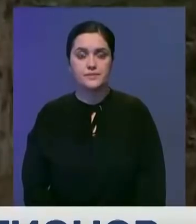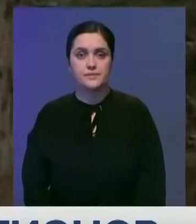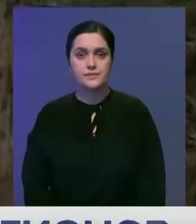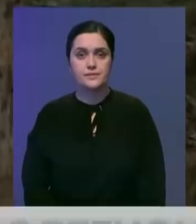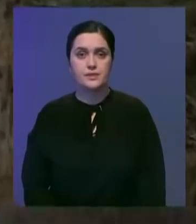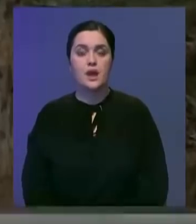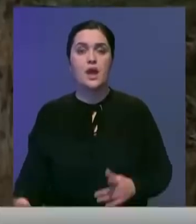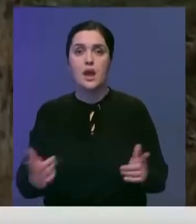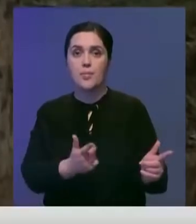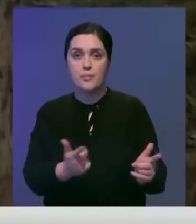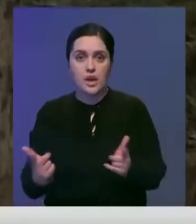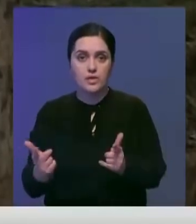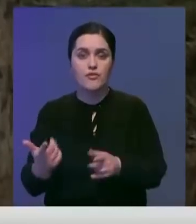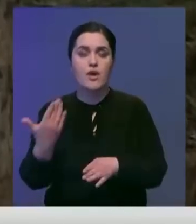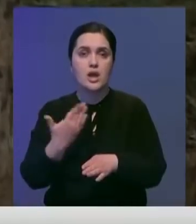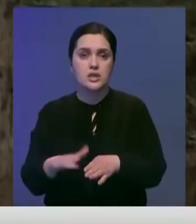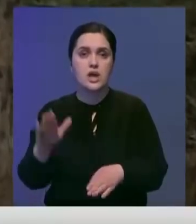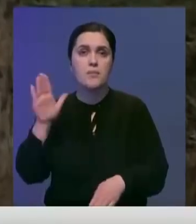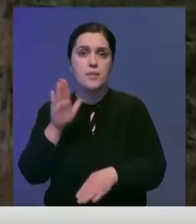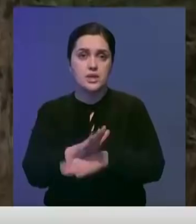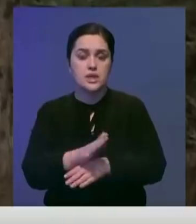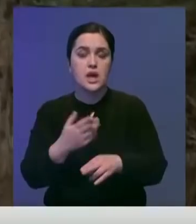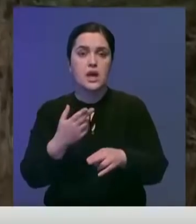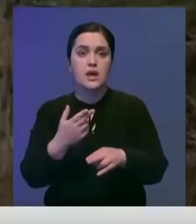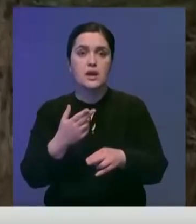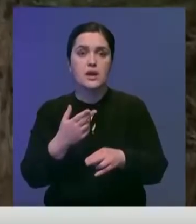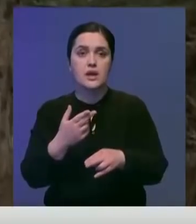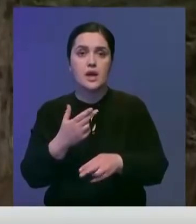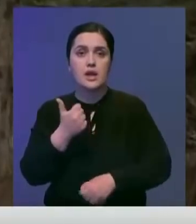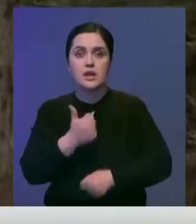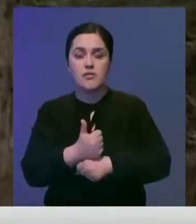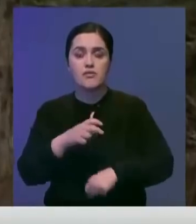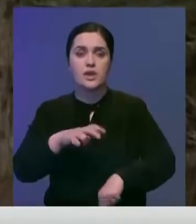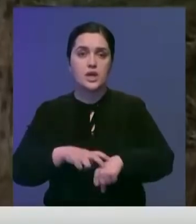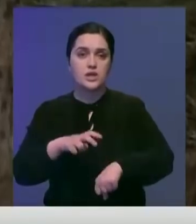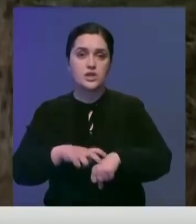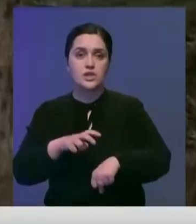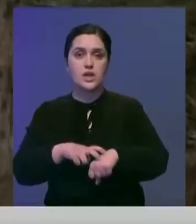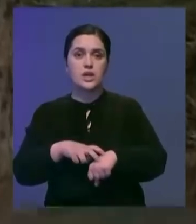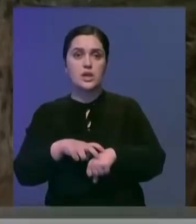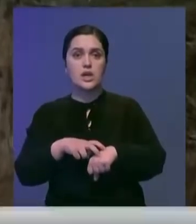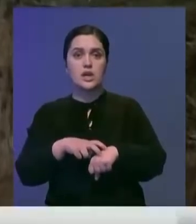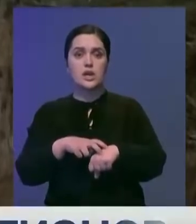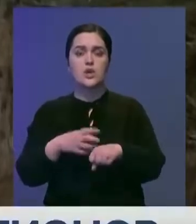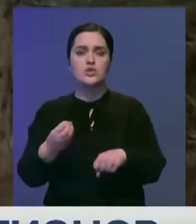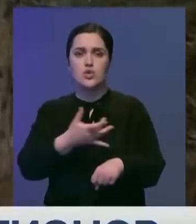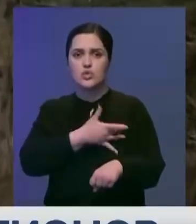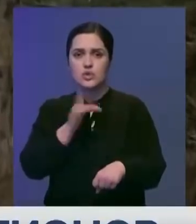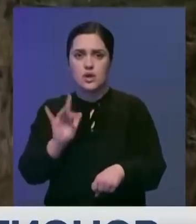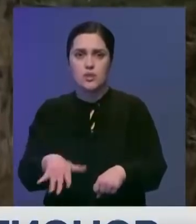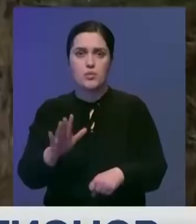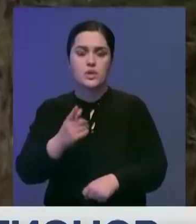Подготовлены отдельные постановления региональных главных санитарных врачей, где еще более ужесточаются